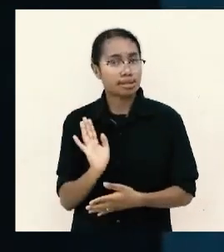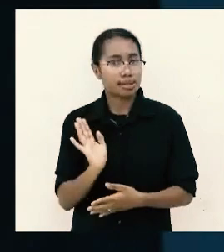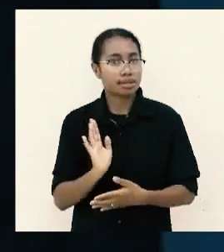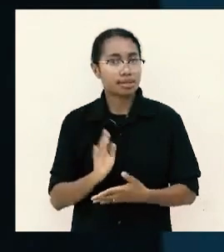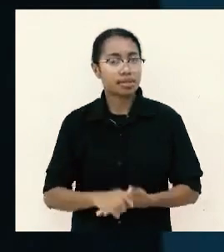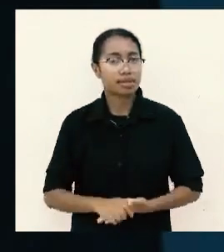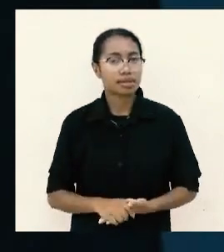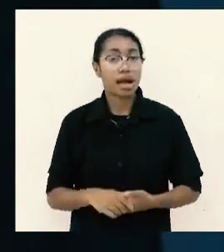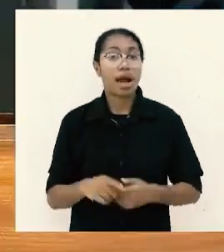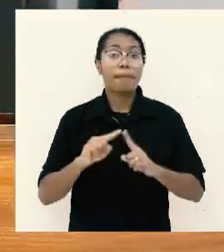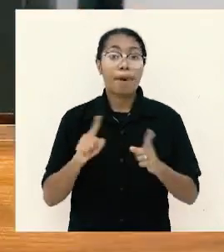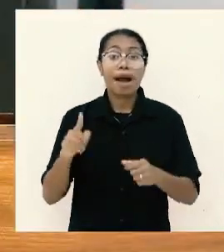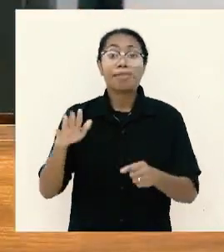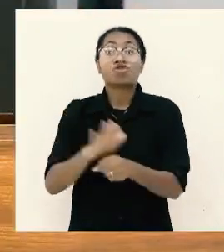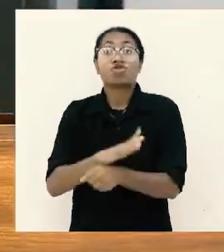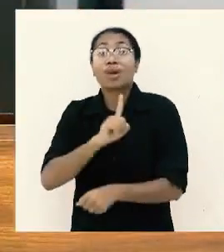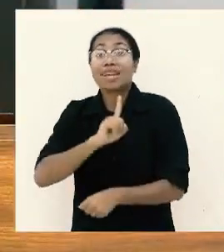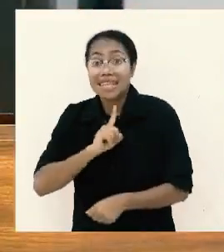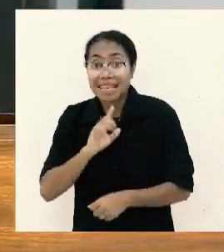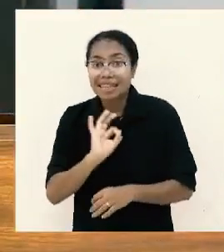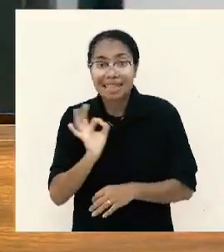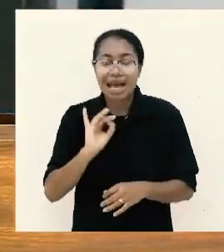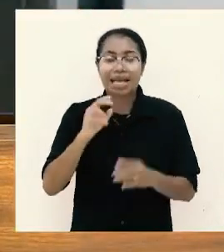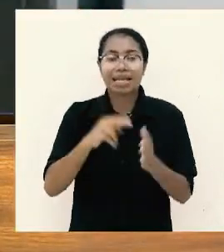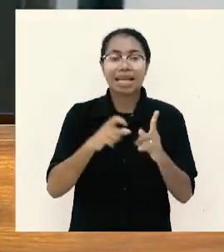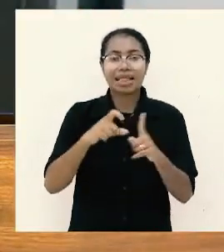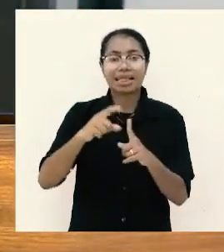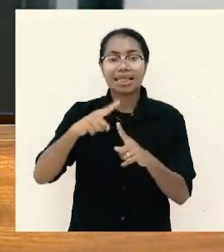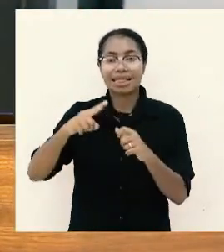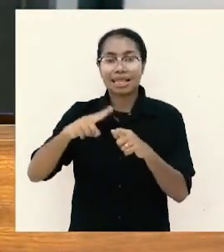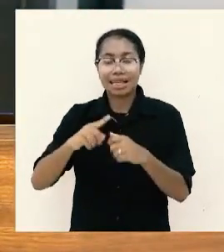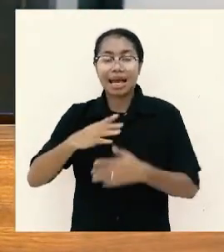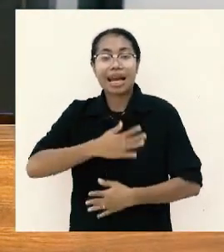maka mencukupkan diri tidak identik dengan merasa puas